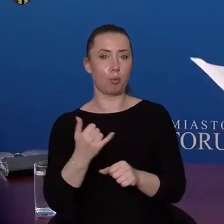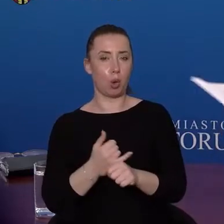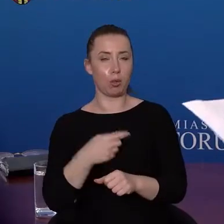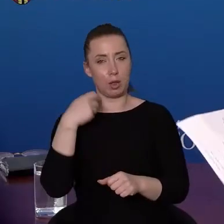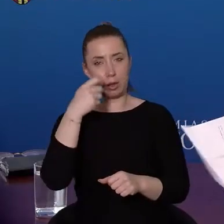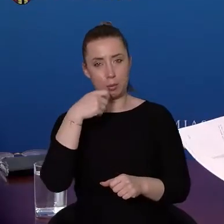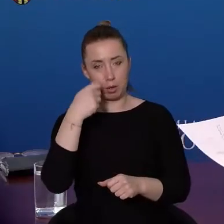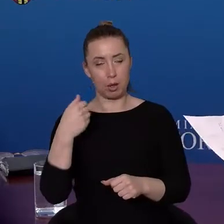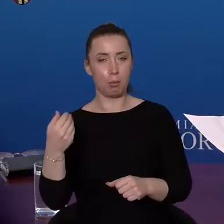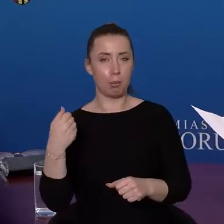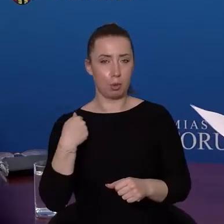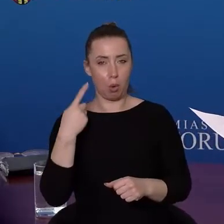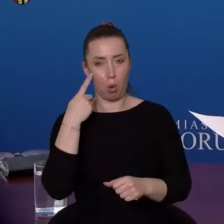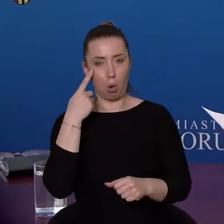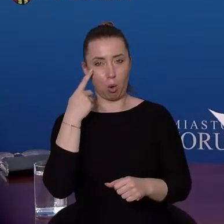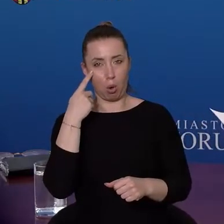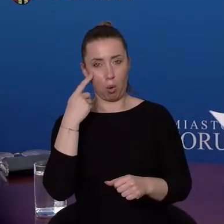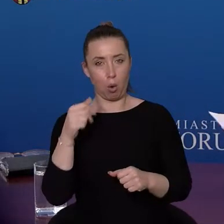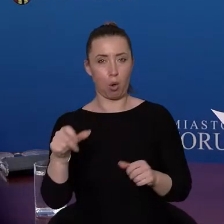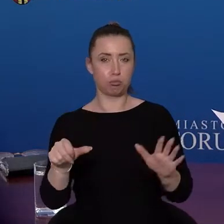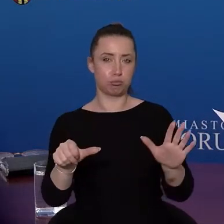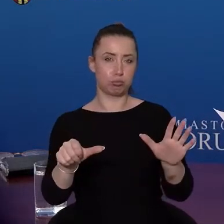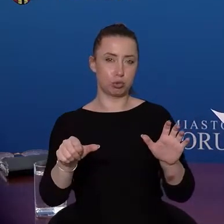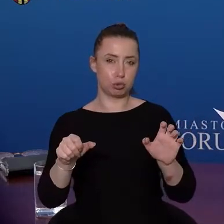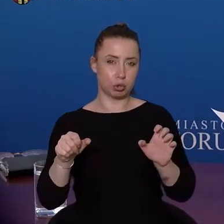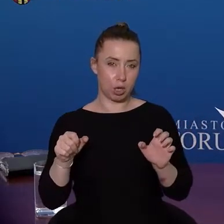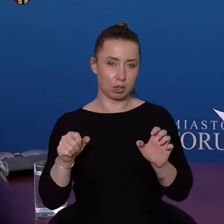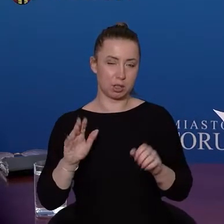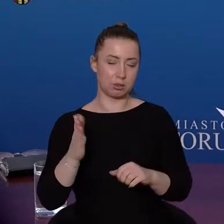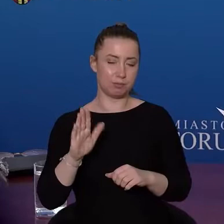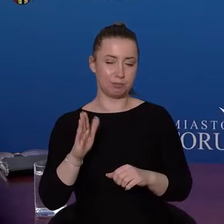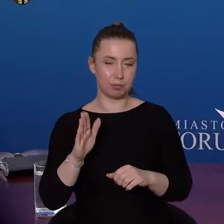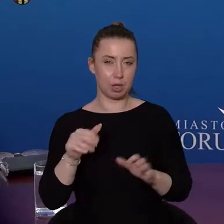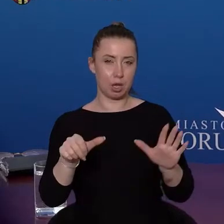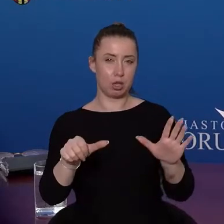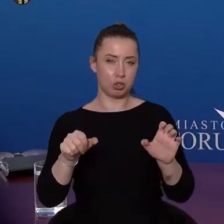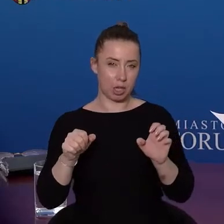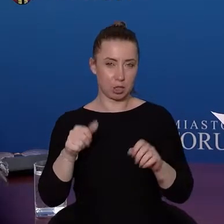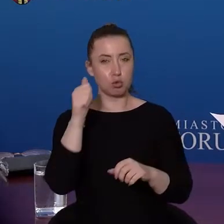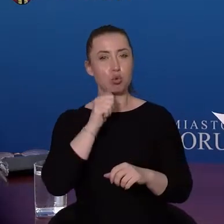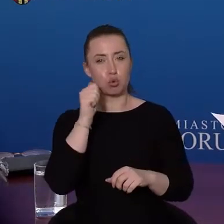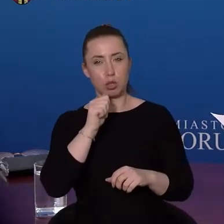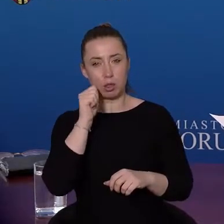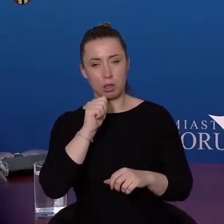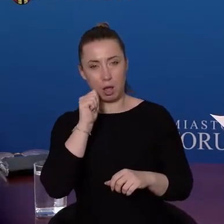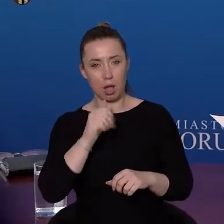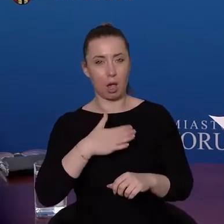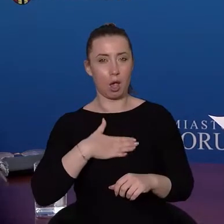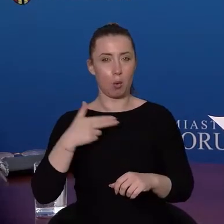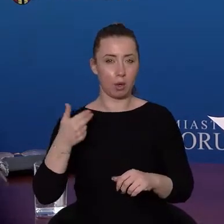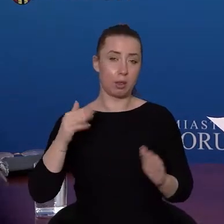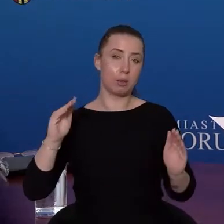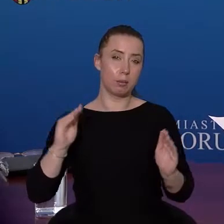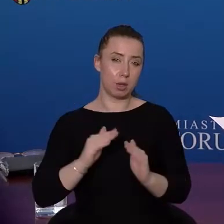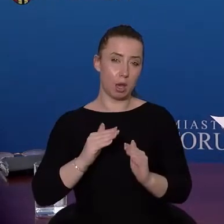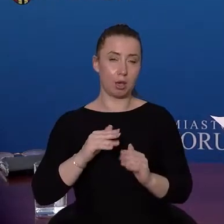około 600, średnio 600 dziennie, w weekendy mniej